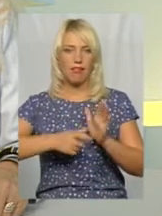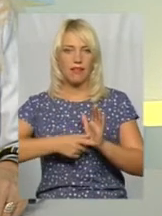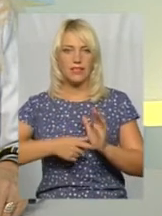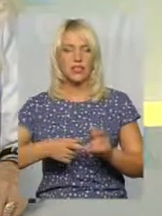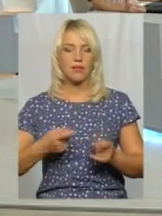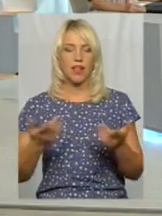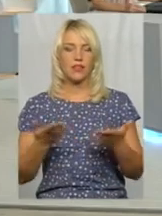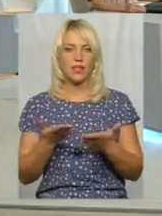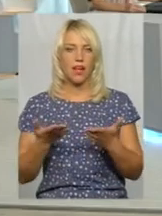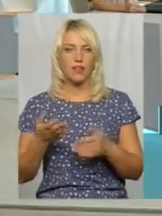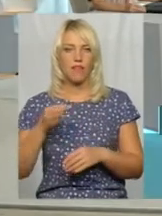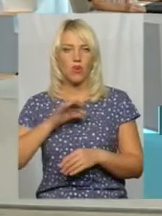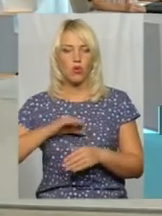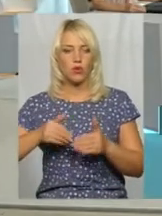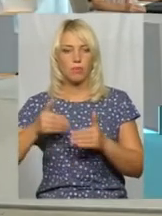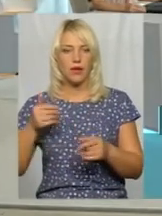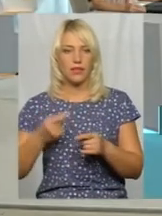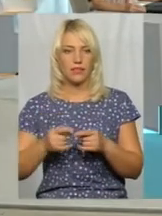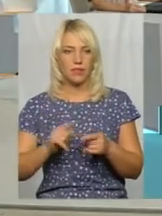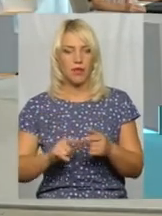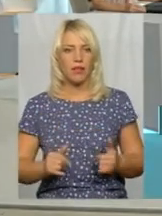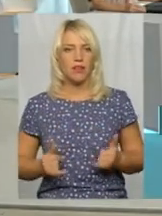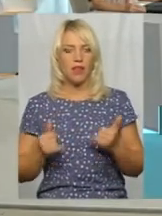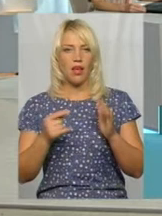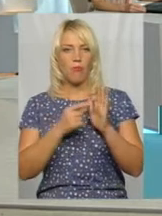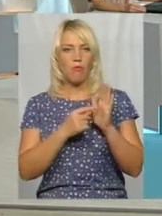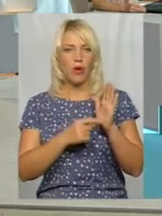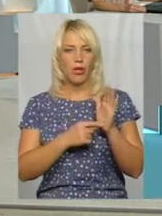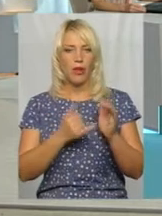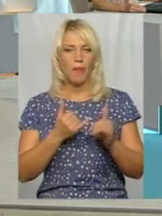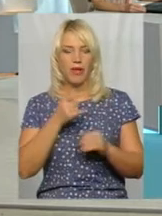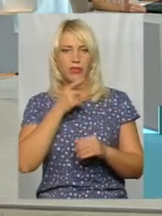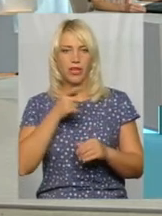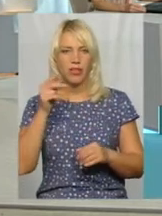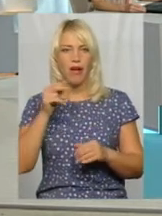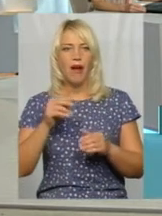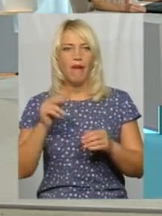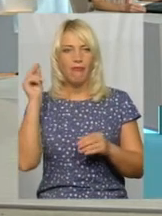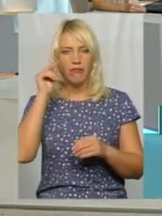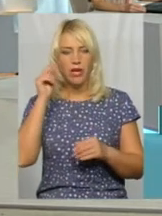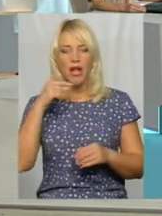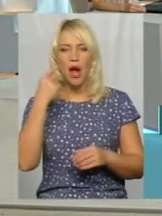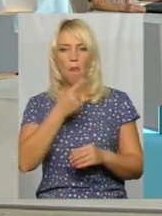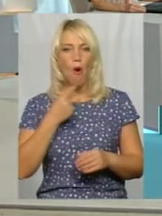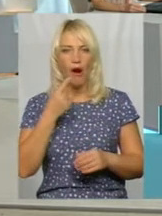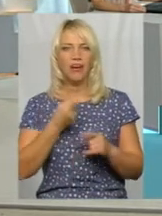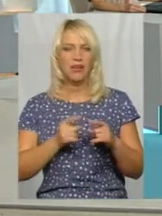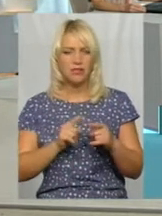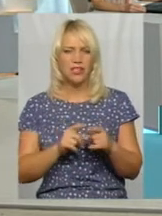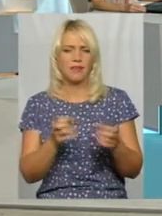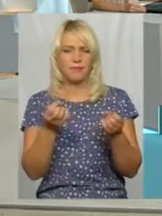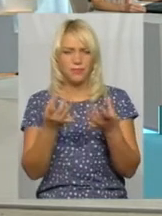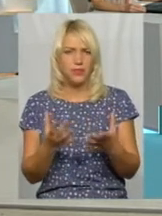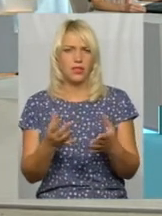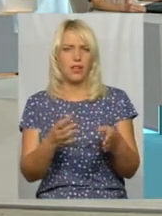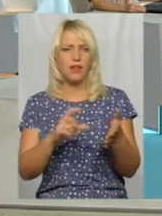перед цим використовували для поділу під час вивчення мови. Тобто, це стандартні класні кімнати,